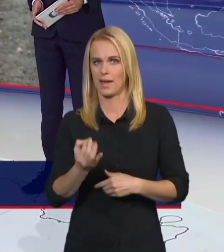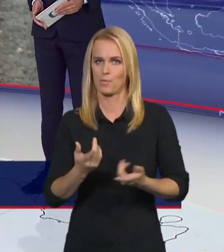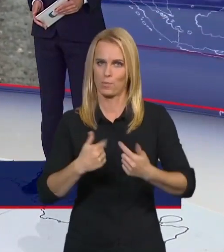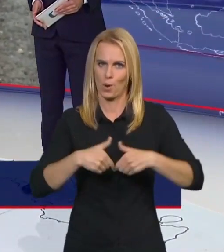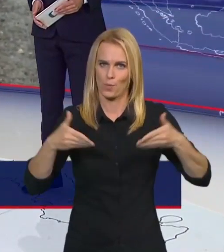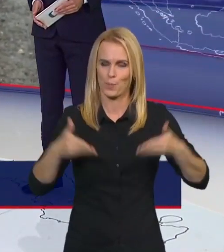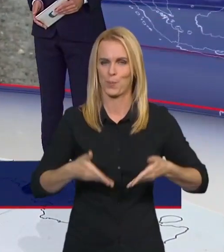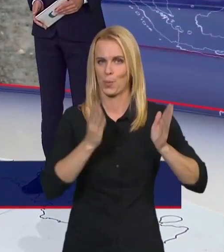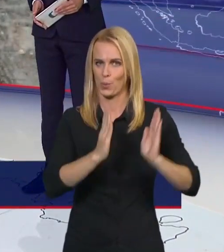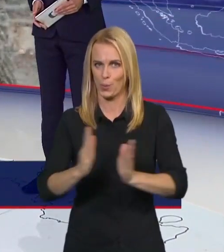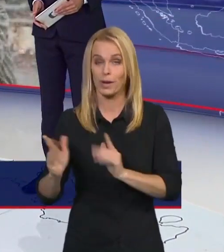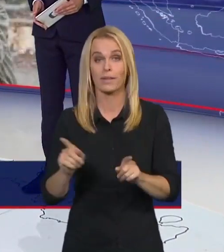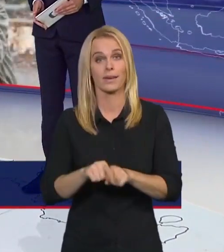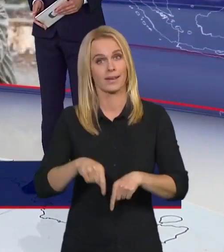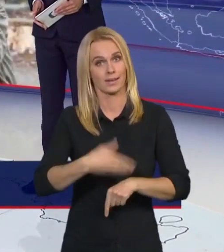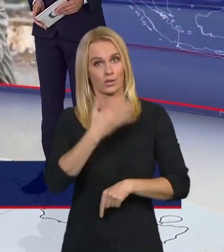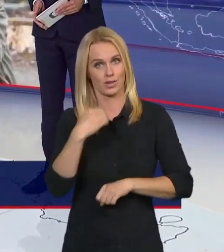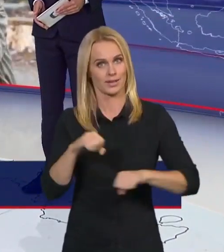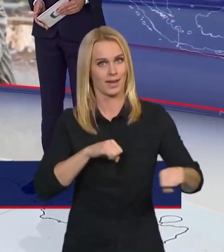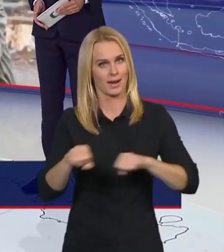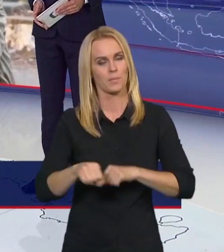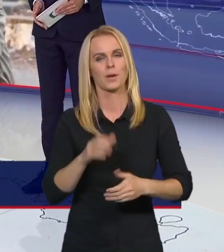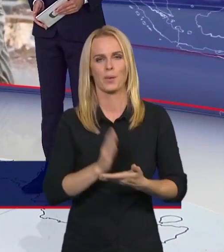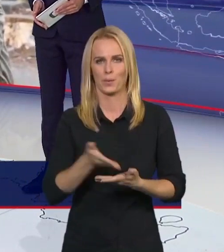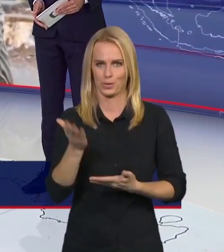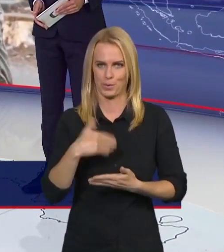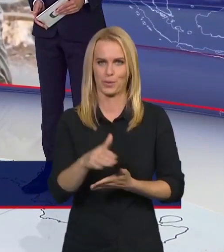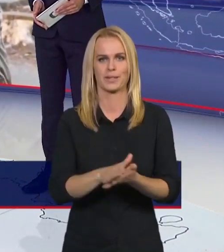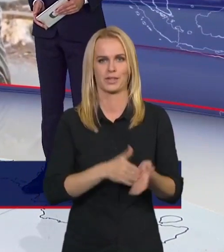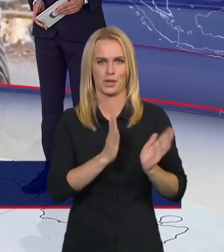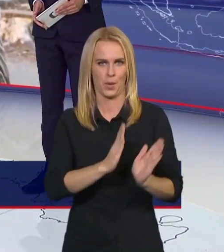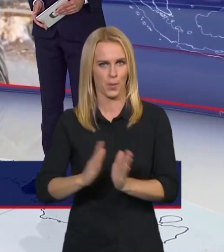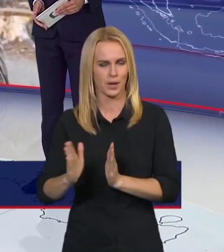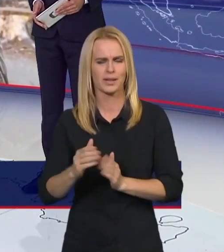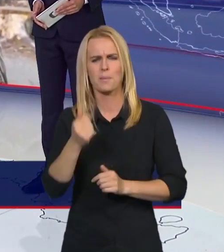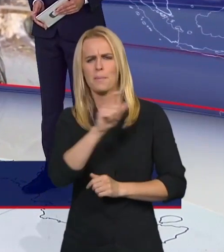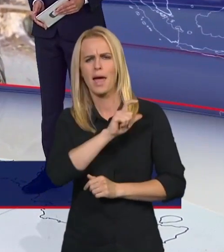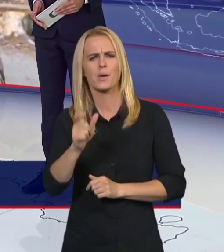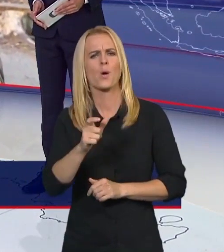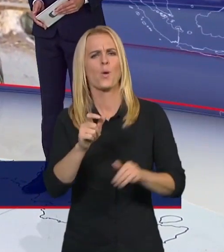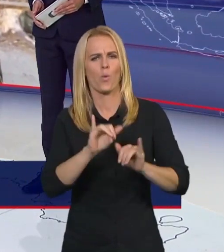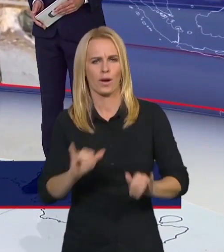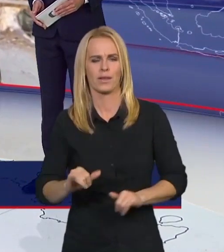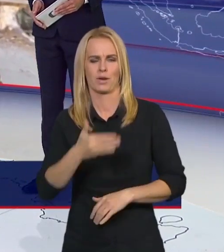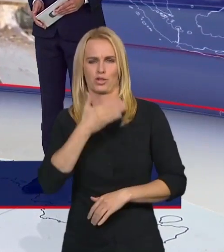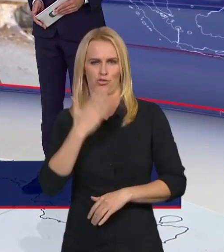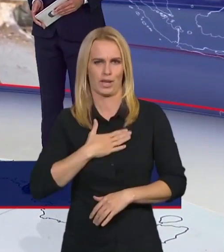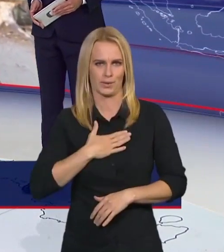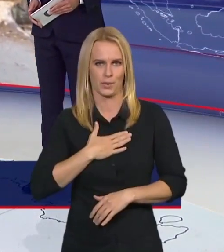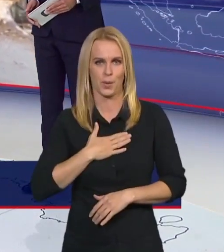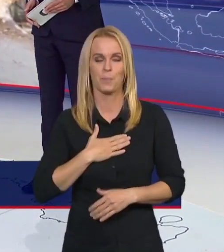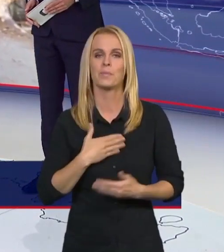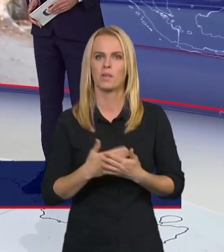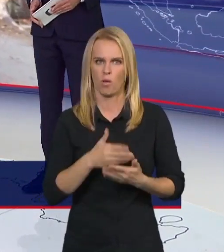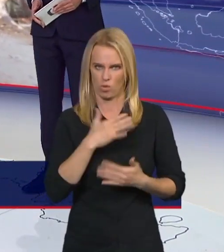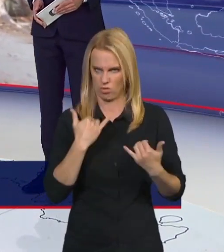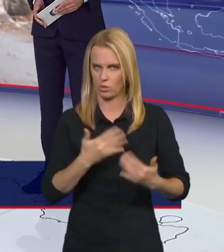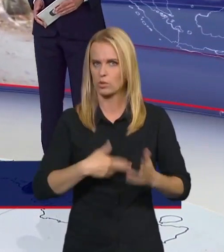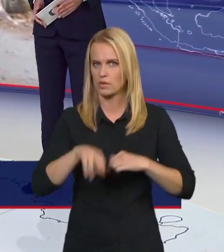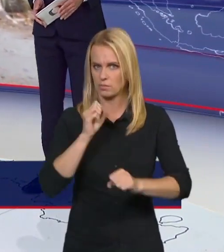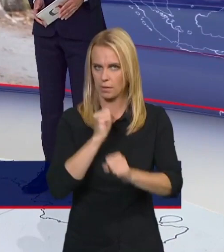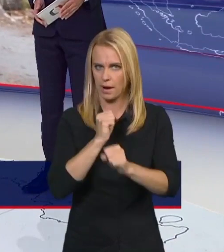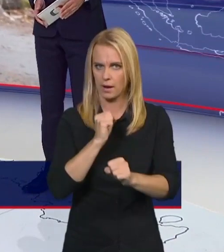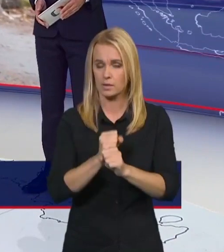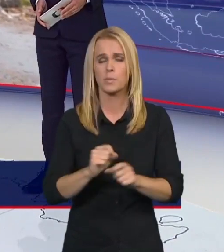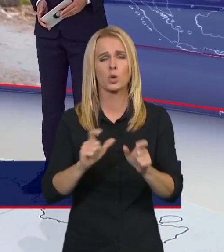Stuzemska s tradiční akcí Ukliďme Česko. A na řadě míst měli podle organizátorů více práce než obvykle. Letošní